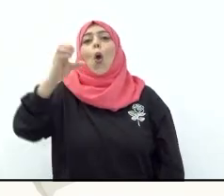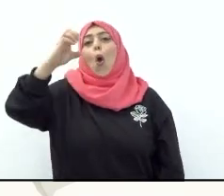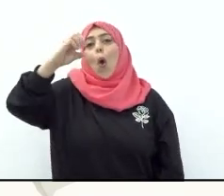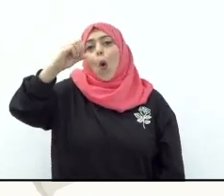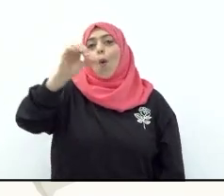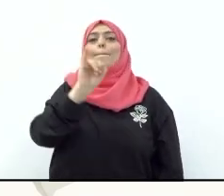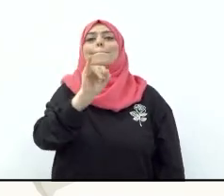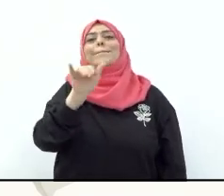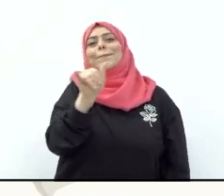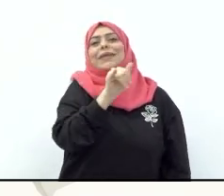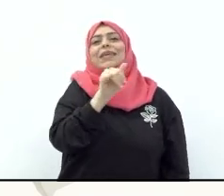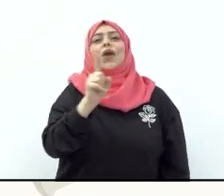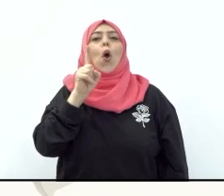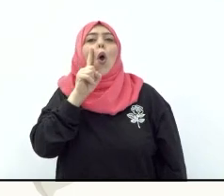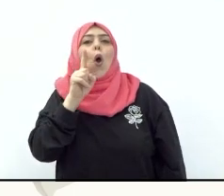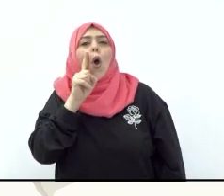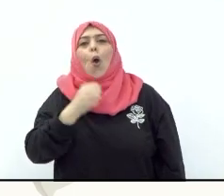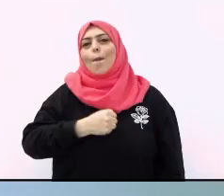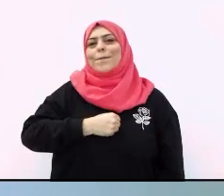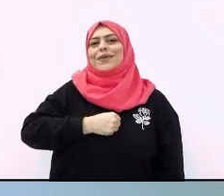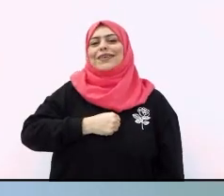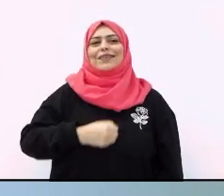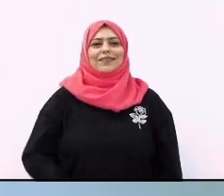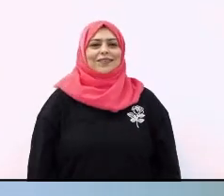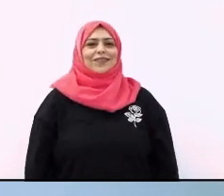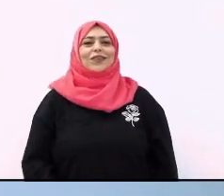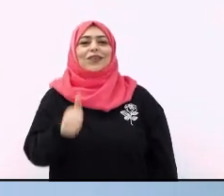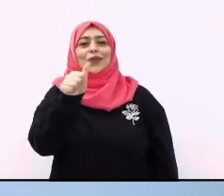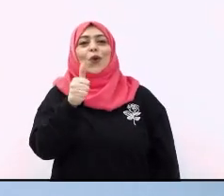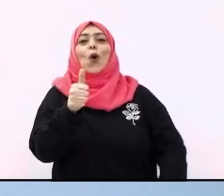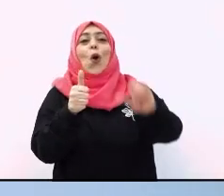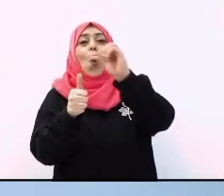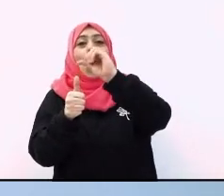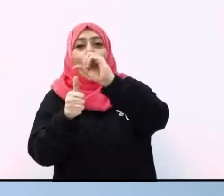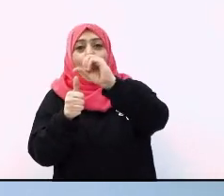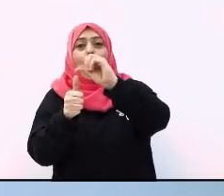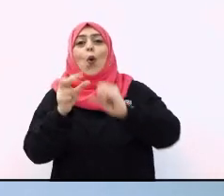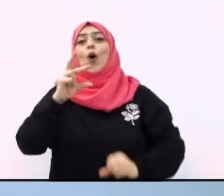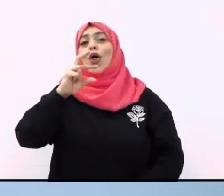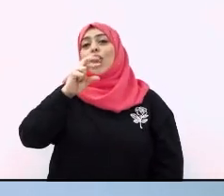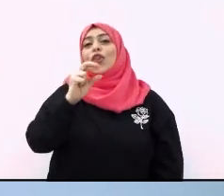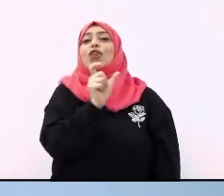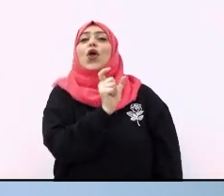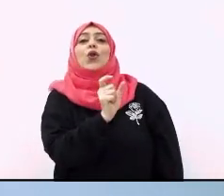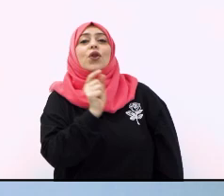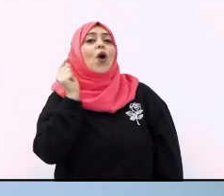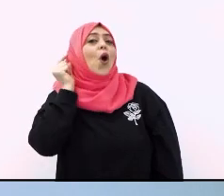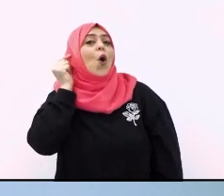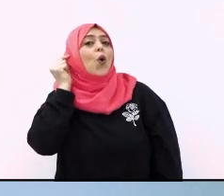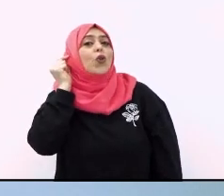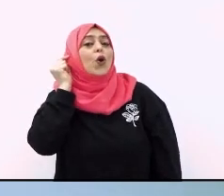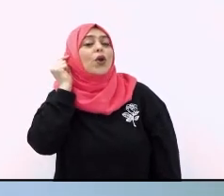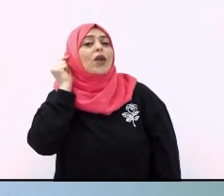أمي و أو أذن أو أو